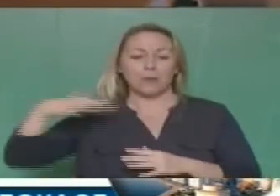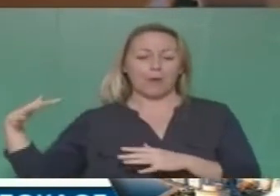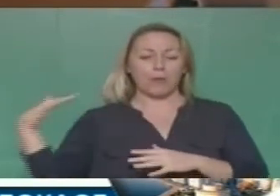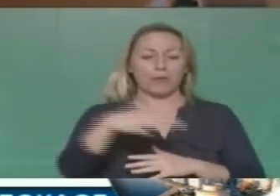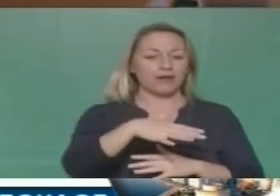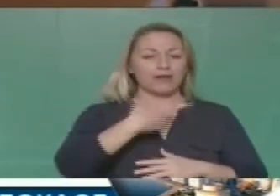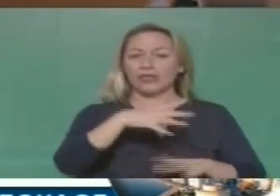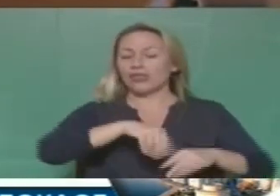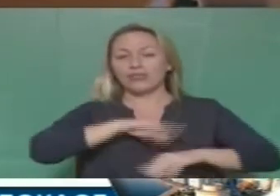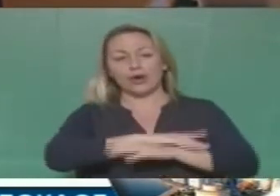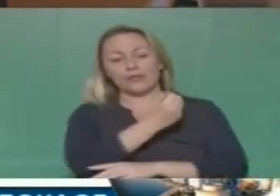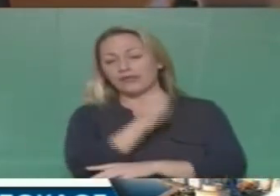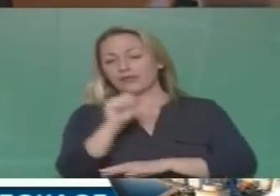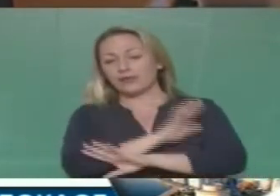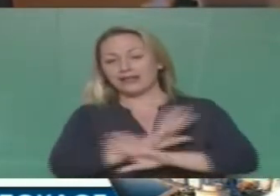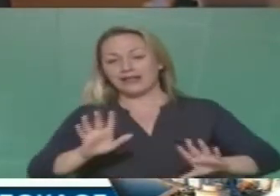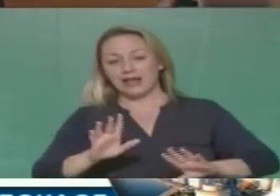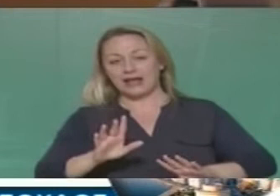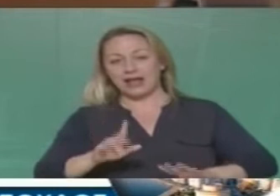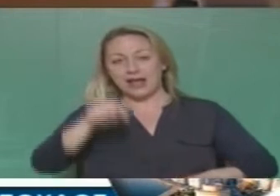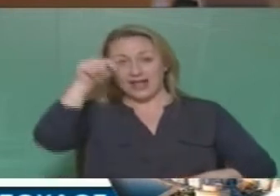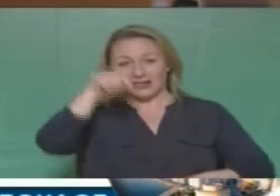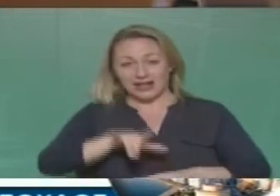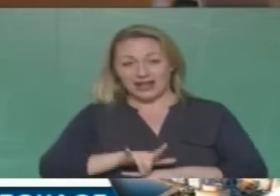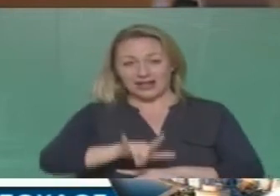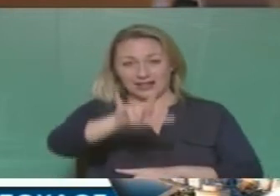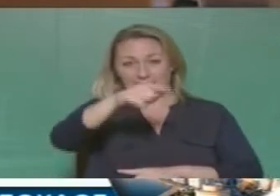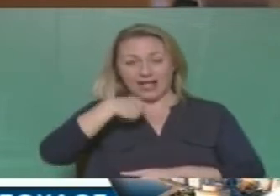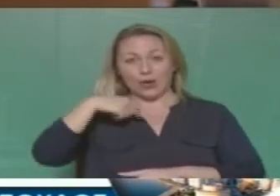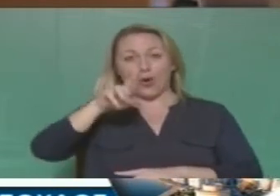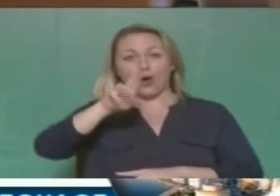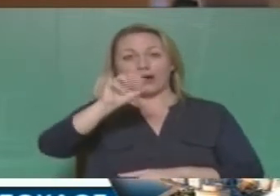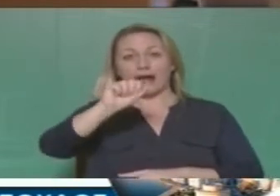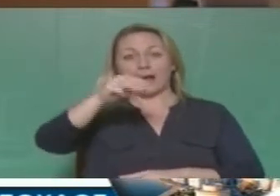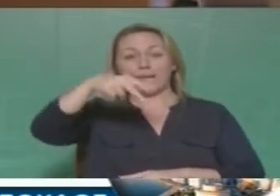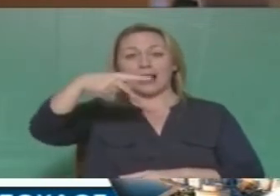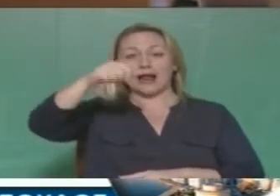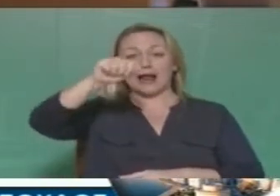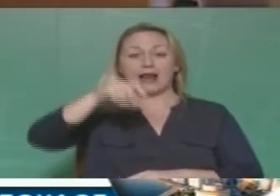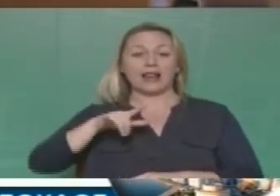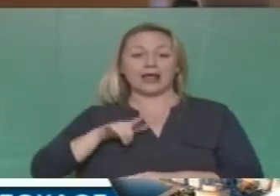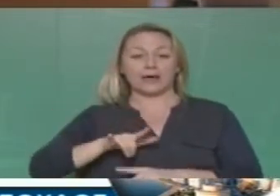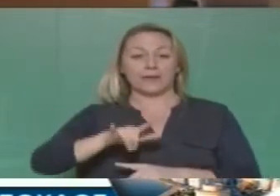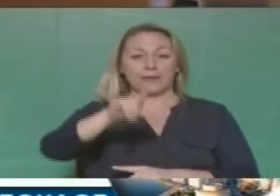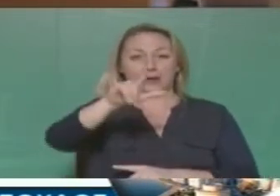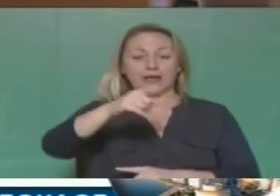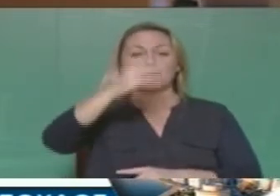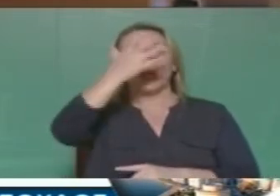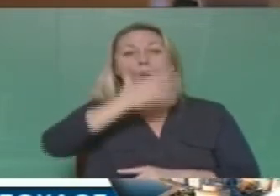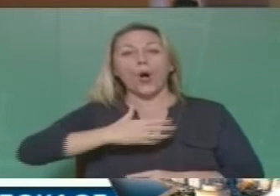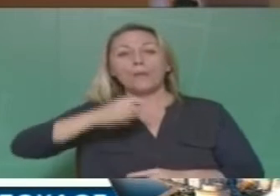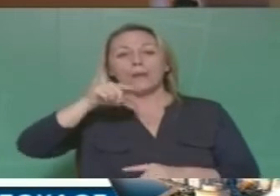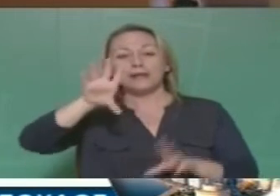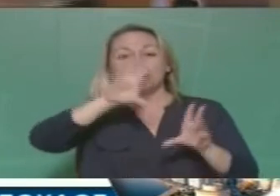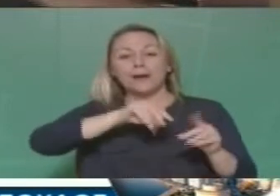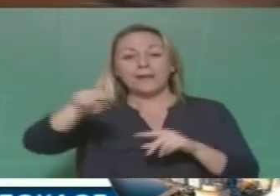επ' αυτού. Στο ίδιο αεροπλάνο ταξίδευα εγώ για τη Ραμάλα και ο παπάς για να πάει με τους Ισραηλινούς στην